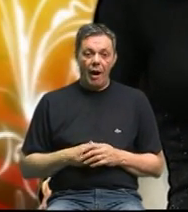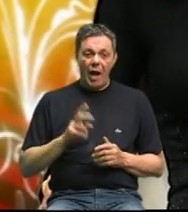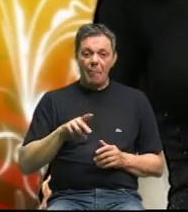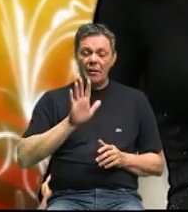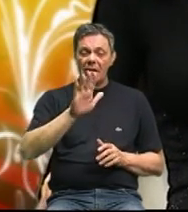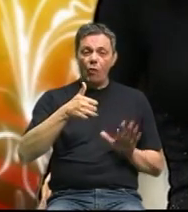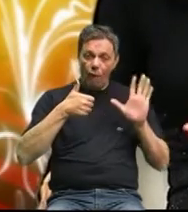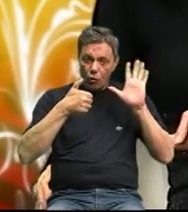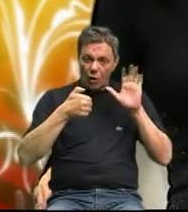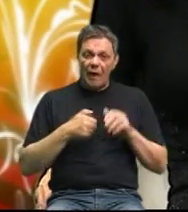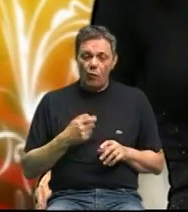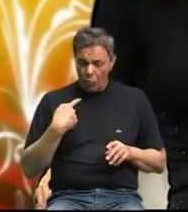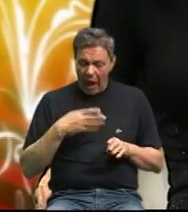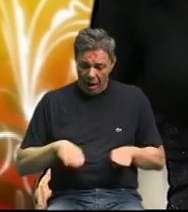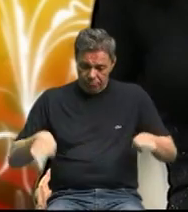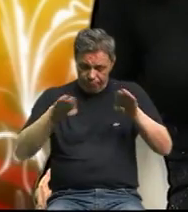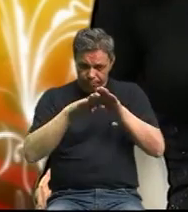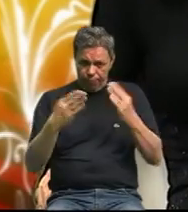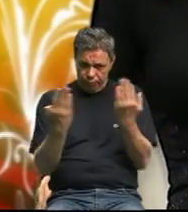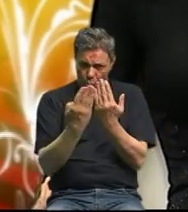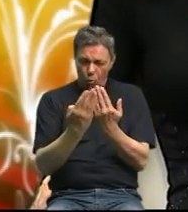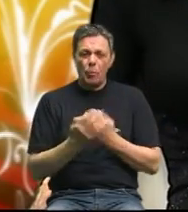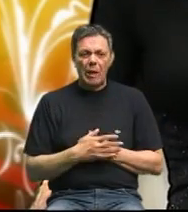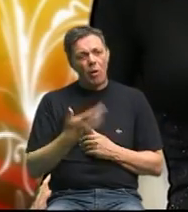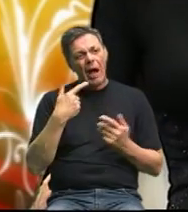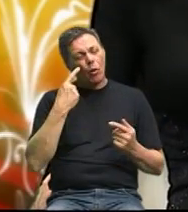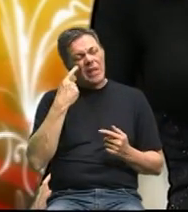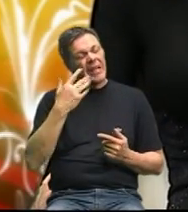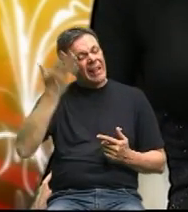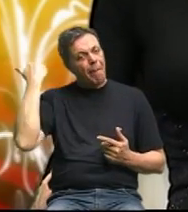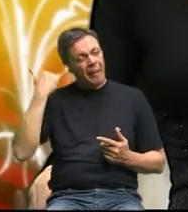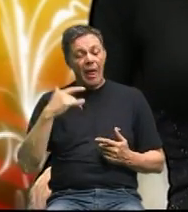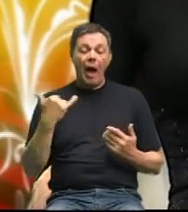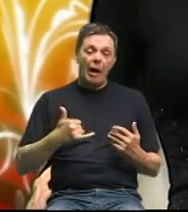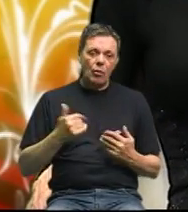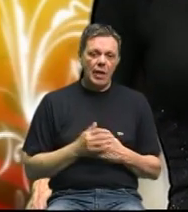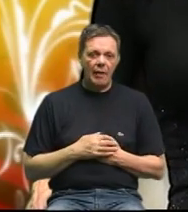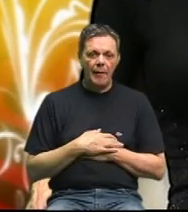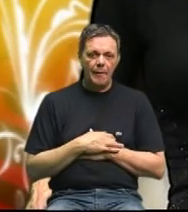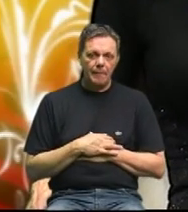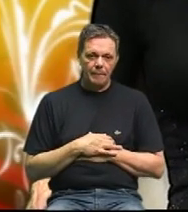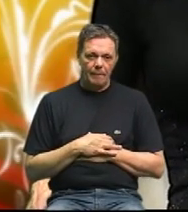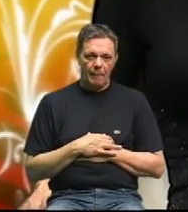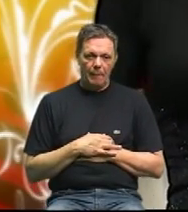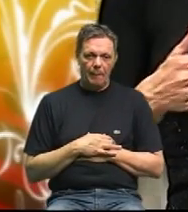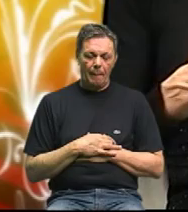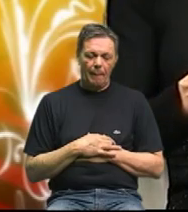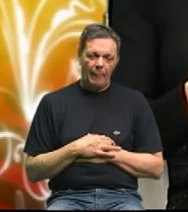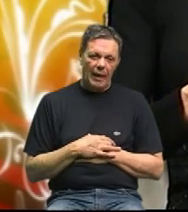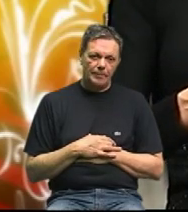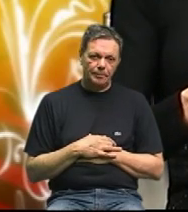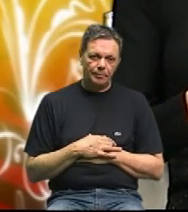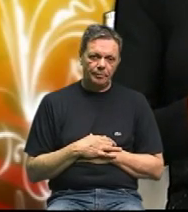fotografiju da prvom možeme pogledati kako ste izgledali i sad i to je da